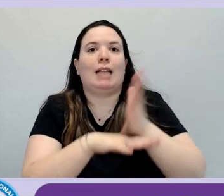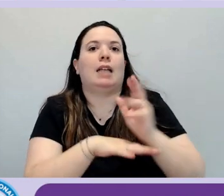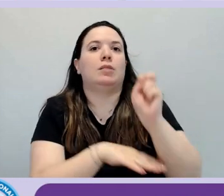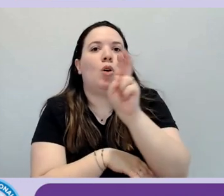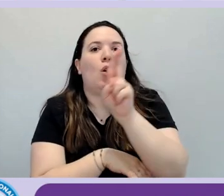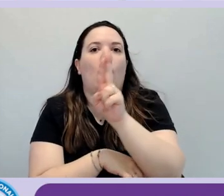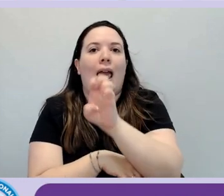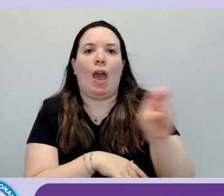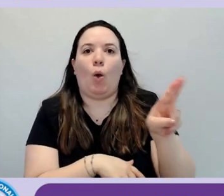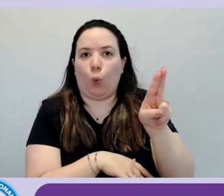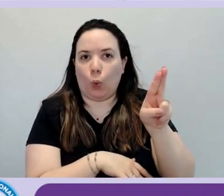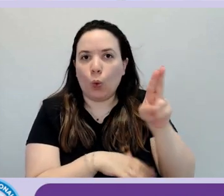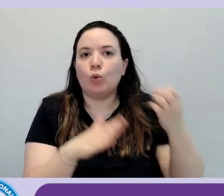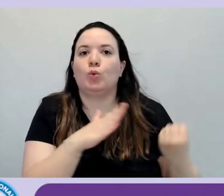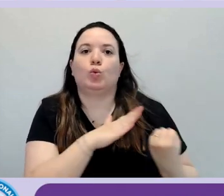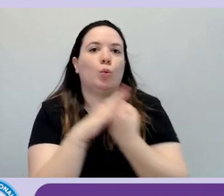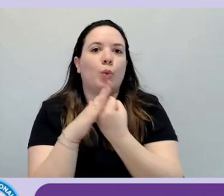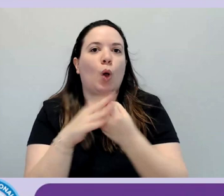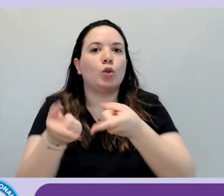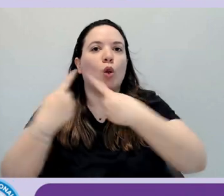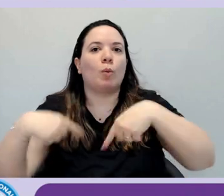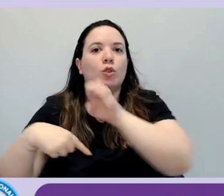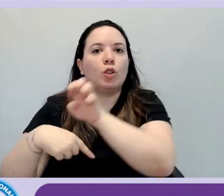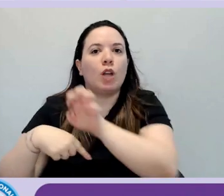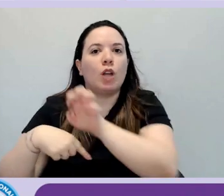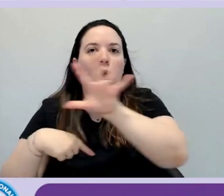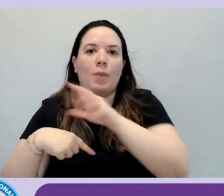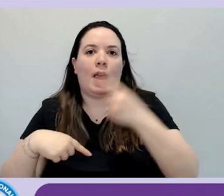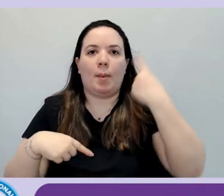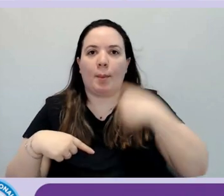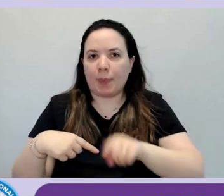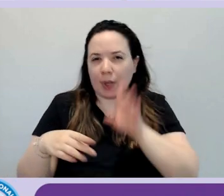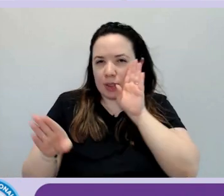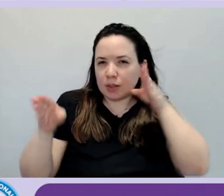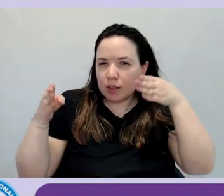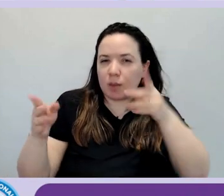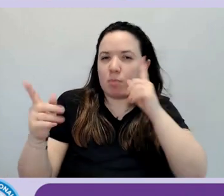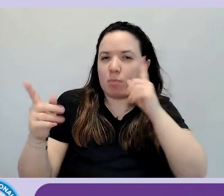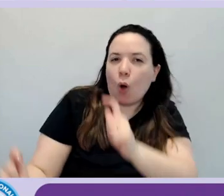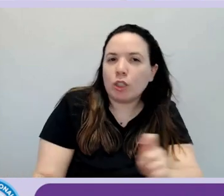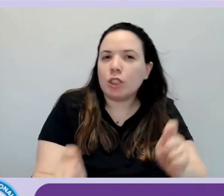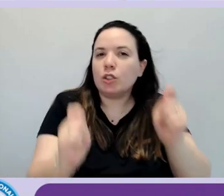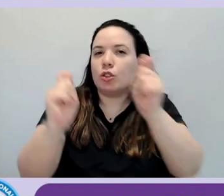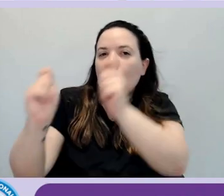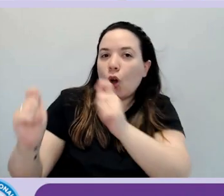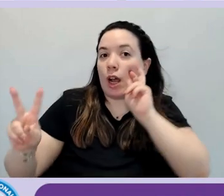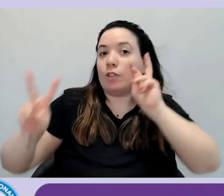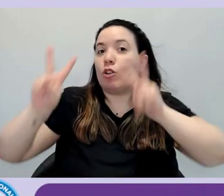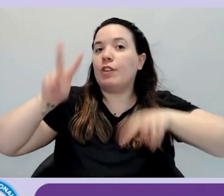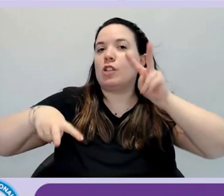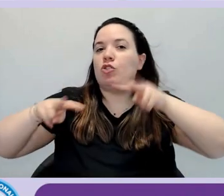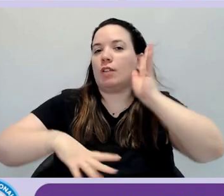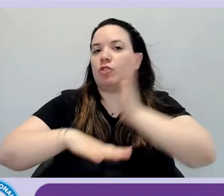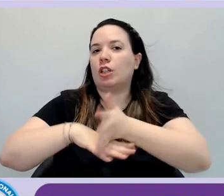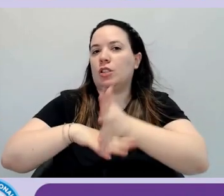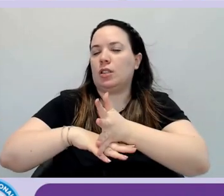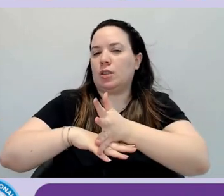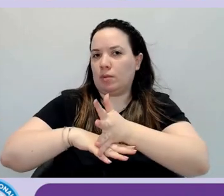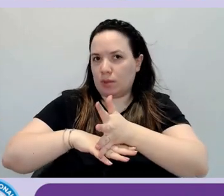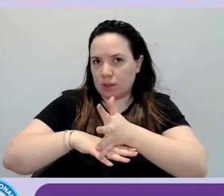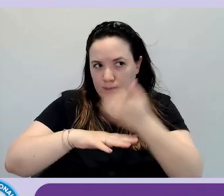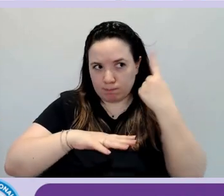per aiutare sul tema del monitoraggio e vigilanza dell'accessibilità, dando